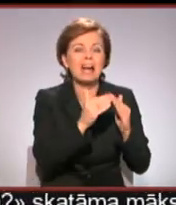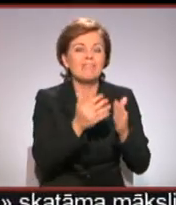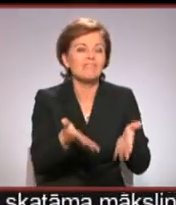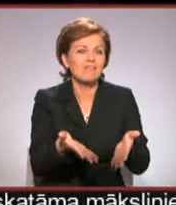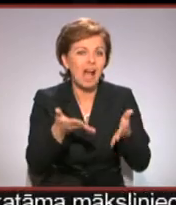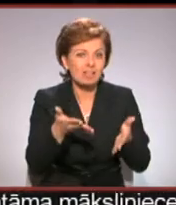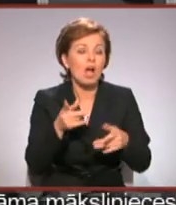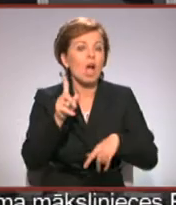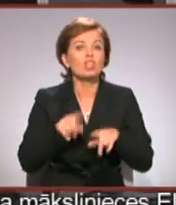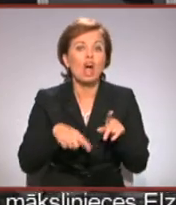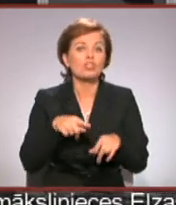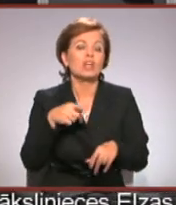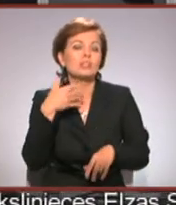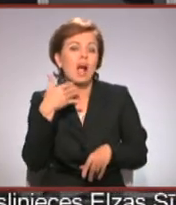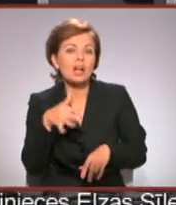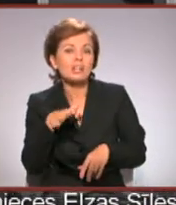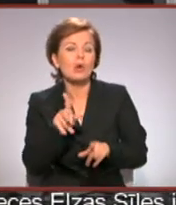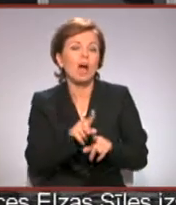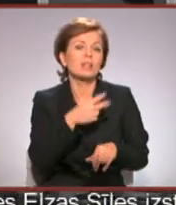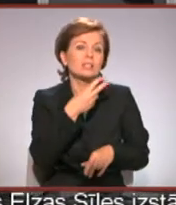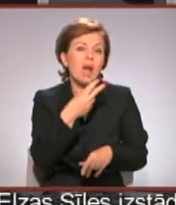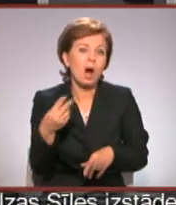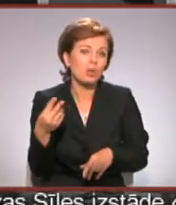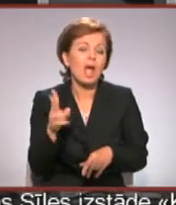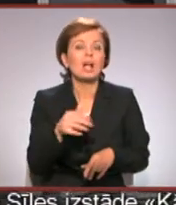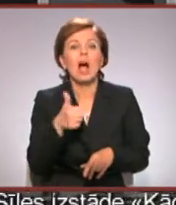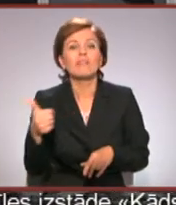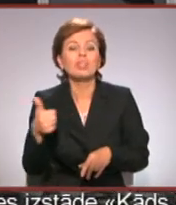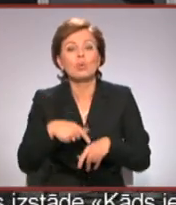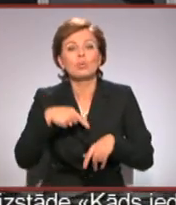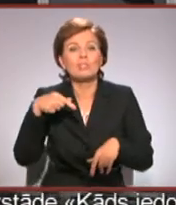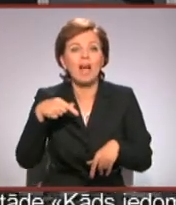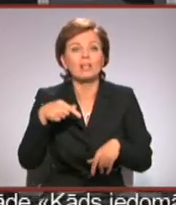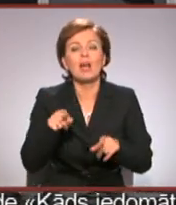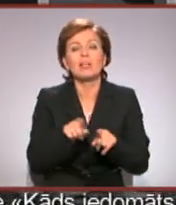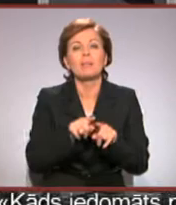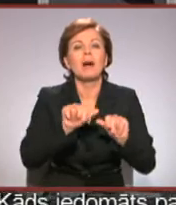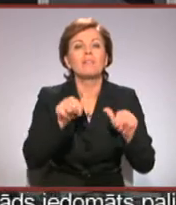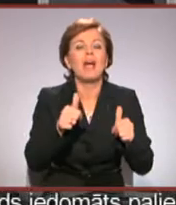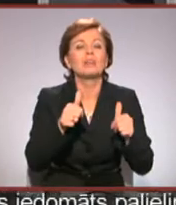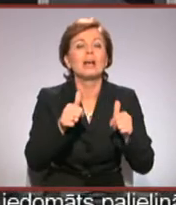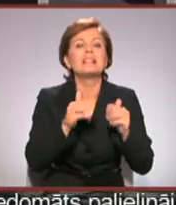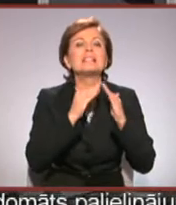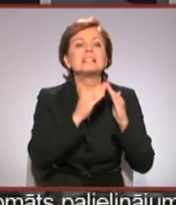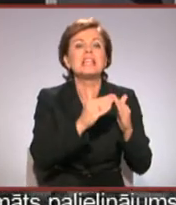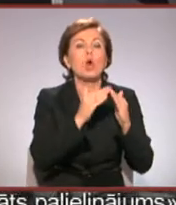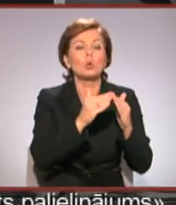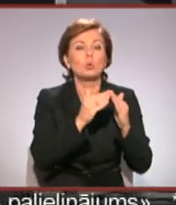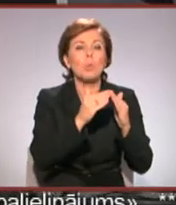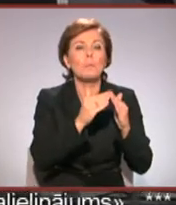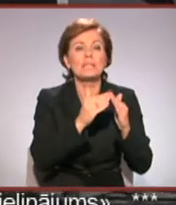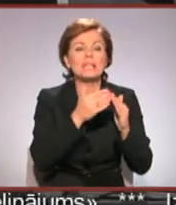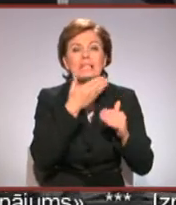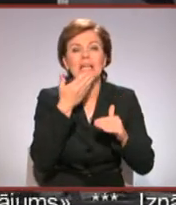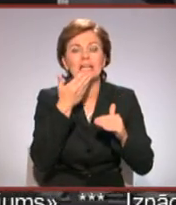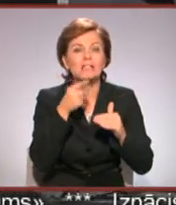paliek karsts visiem, gan skatītājiem no tā, kā viņi uzvedās. Tur veidojās tāda siltumnīca, kur cilvēki ārā neiet,